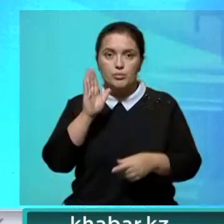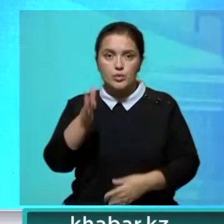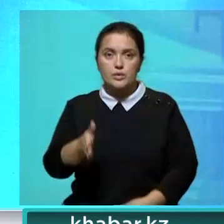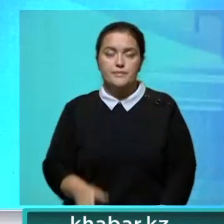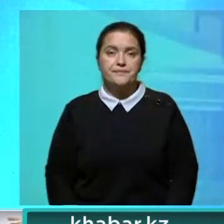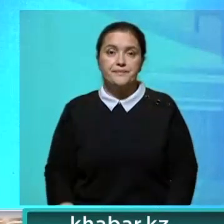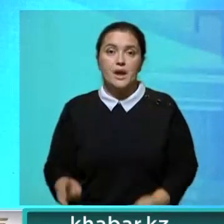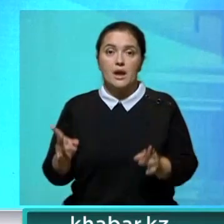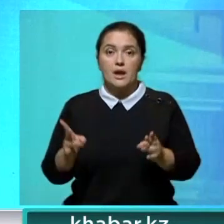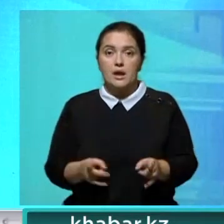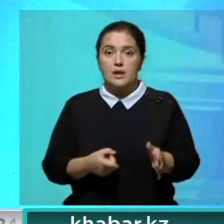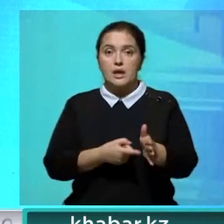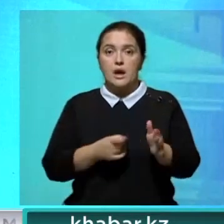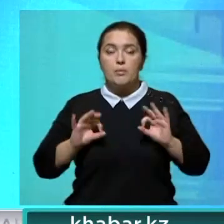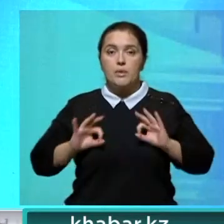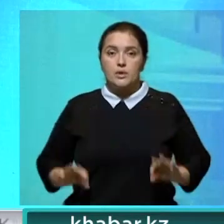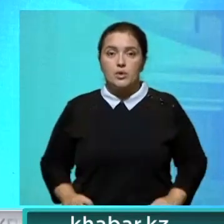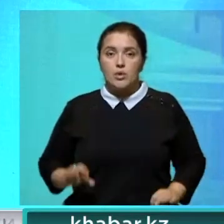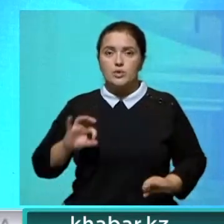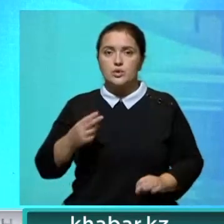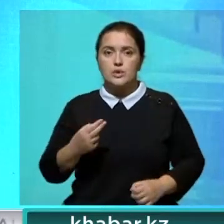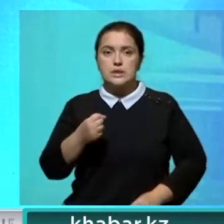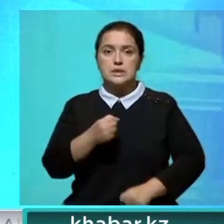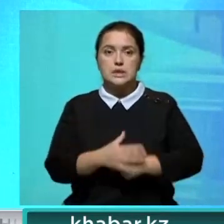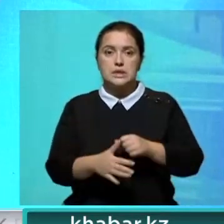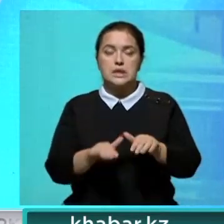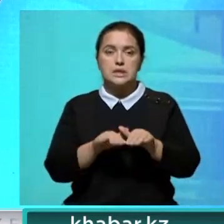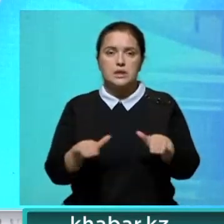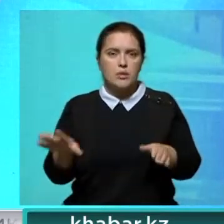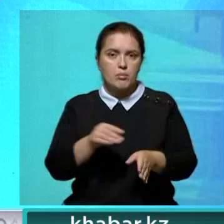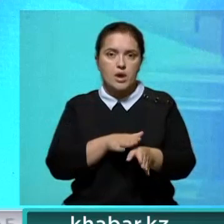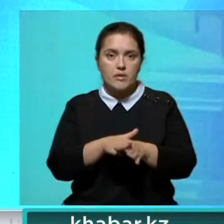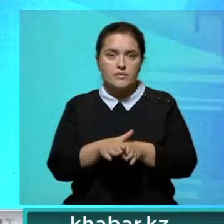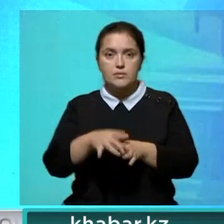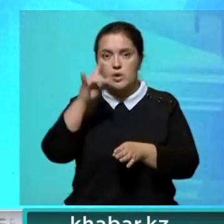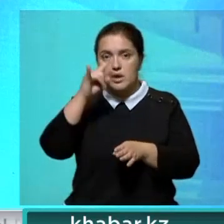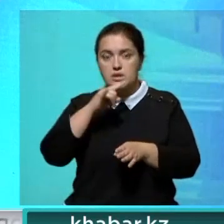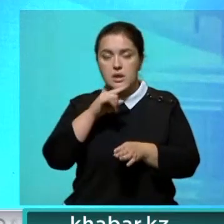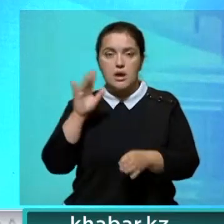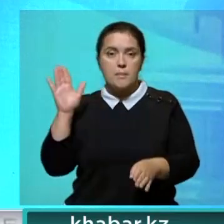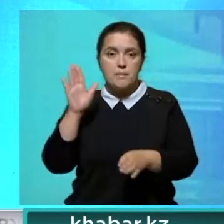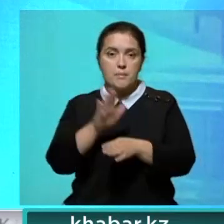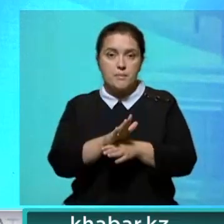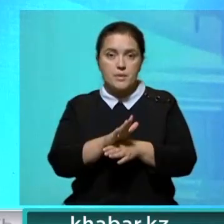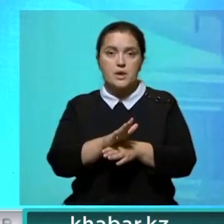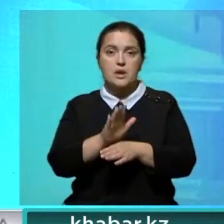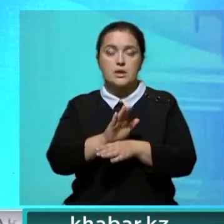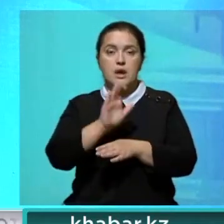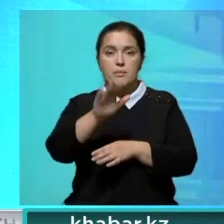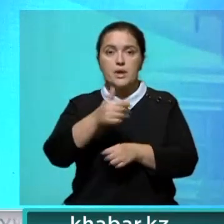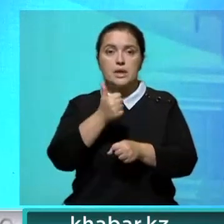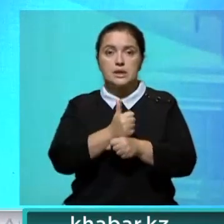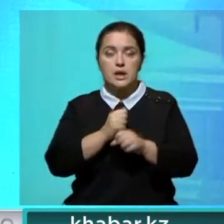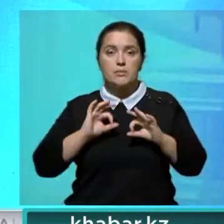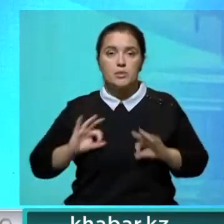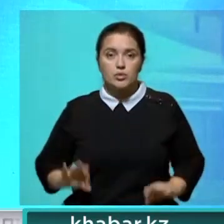После случившегося в Караганде прокуроры проверят социальные центры для детей по всей стране. Соответствующее поручение в регионы